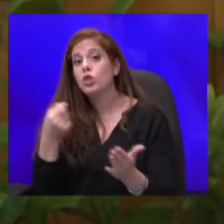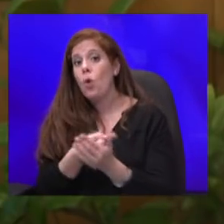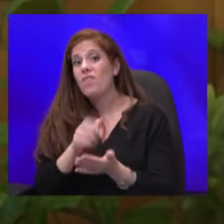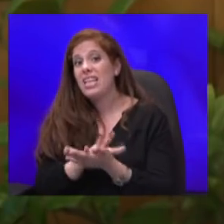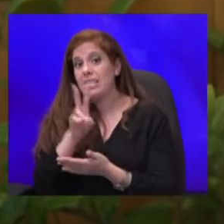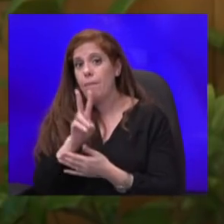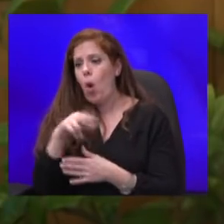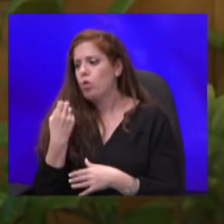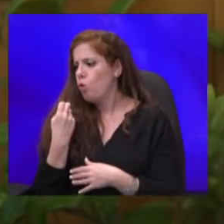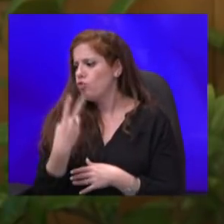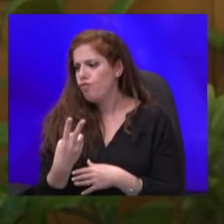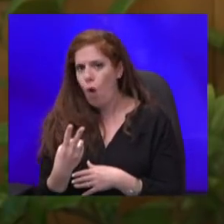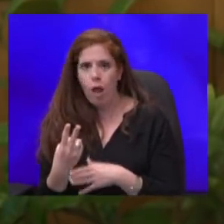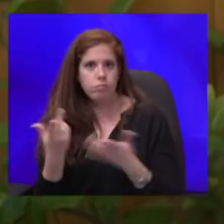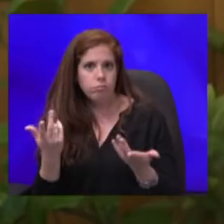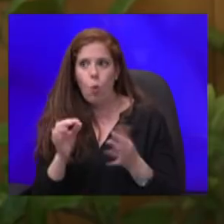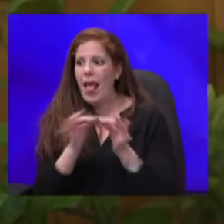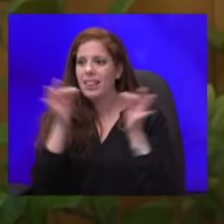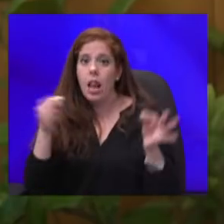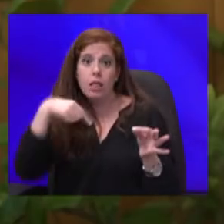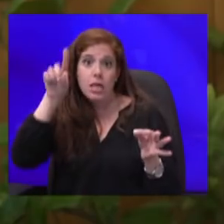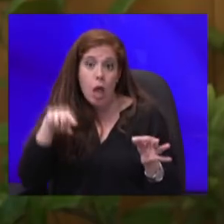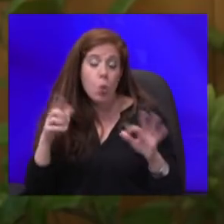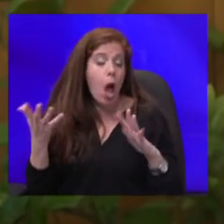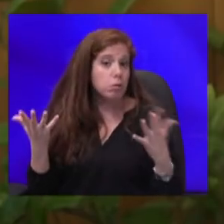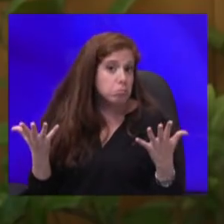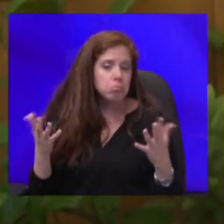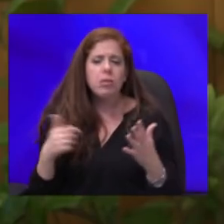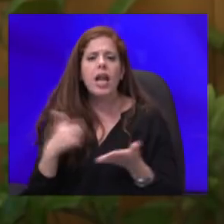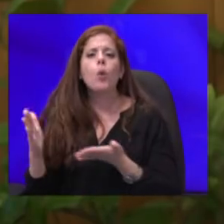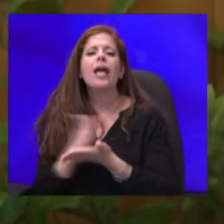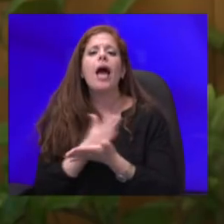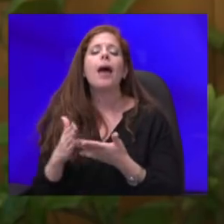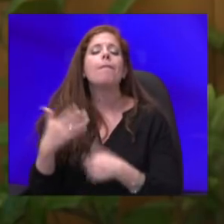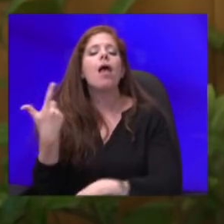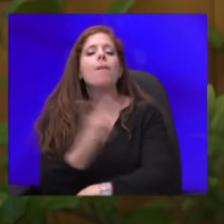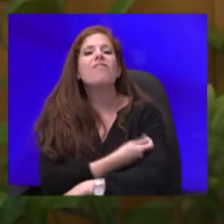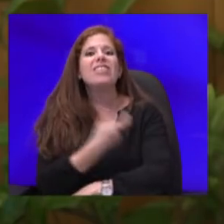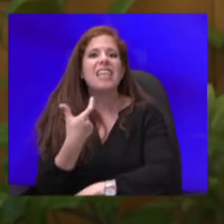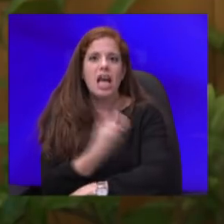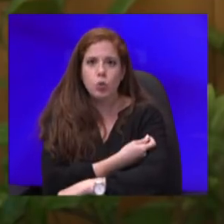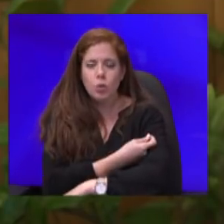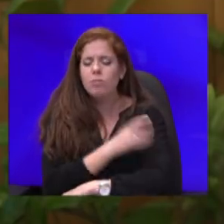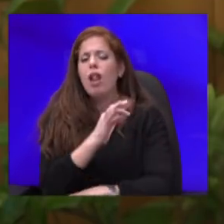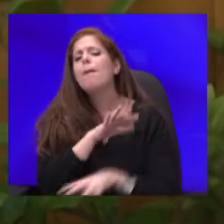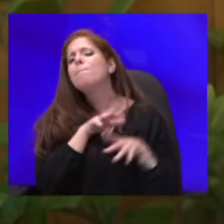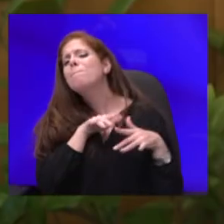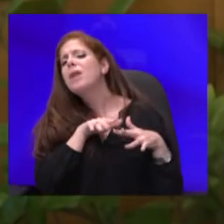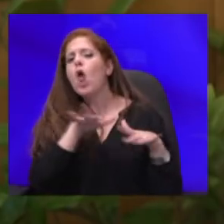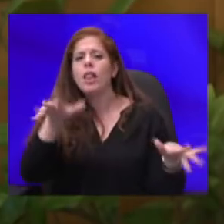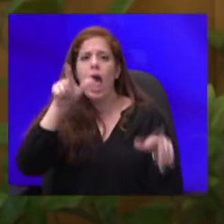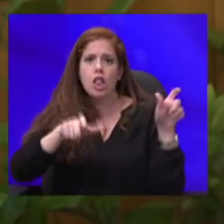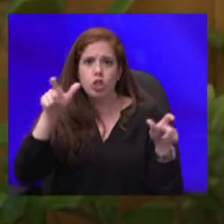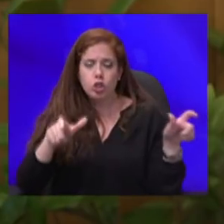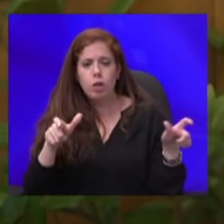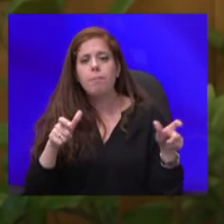אולי ראשית ינואר, ואנחנו נערכים למבצע חיסונים, של מיליוני אנשים מתוך מבוטחי כללית,